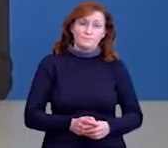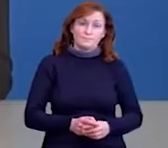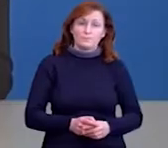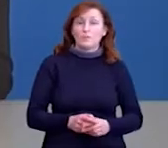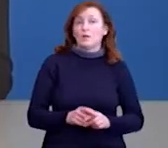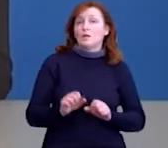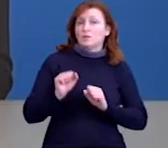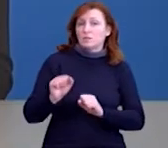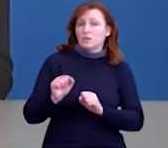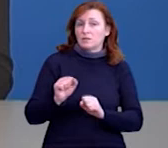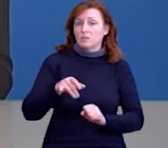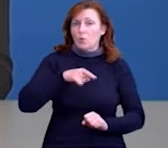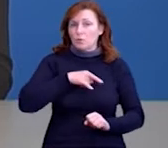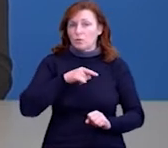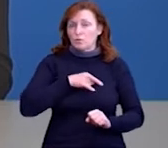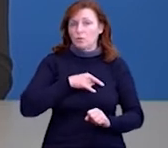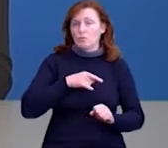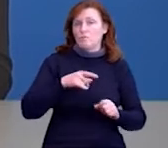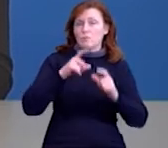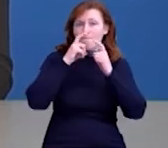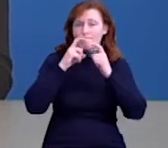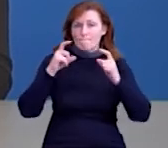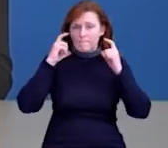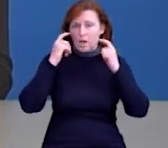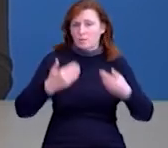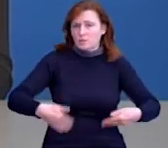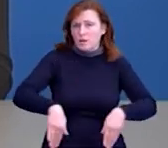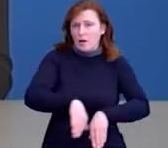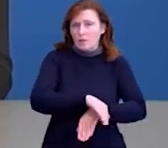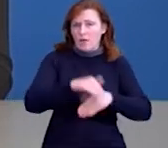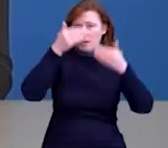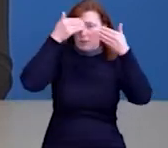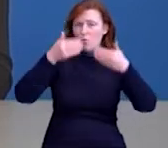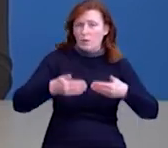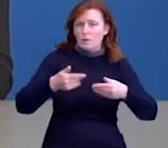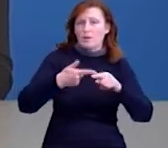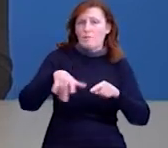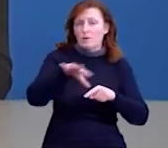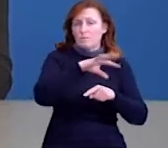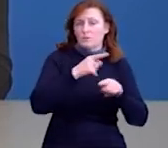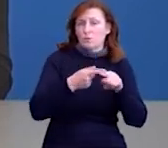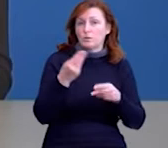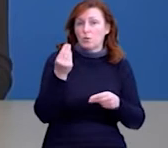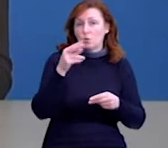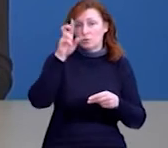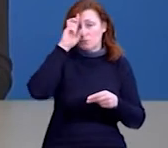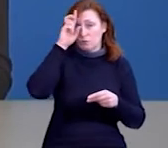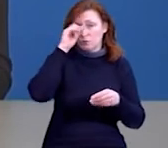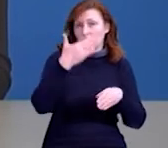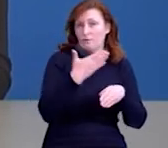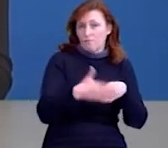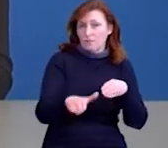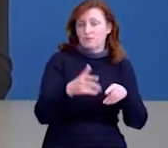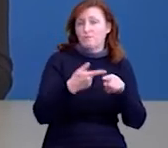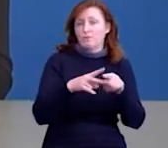Захисні костюми, халати, маски та балаклави для медиків шиють у Куликівській громаді. Для цього за гроші з бюджету ОТГ закупили